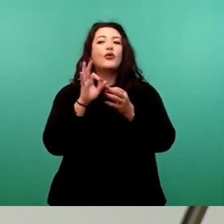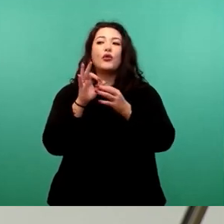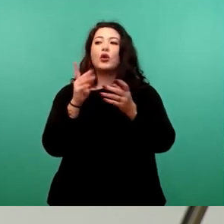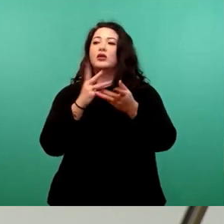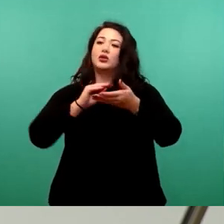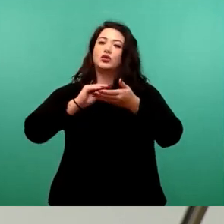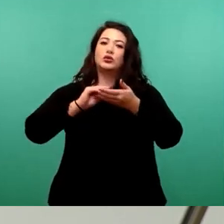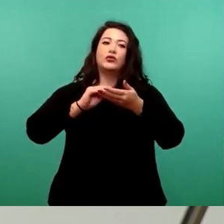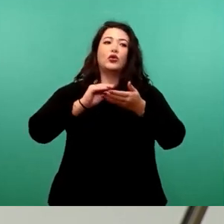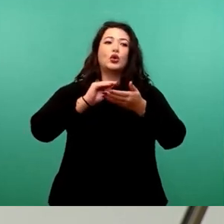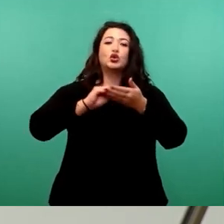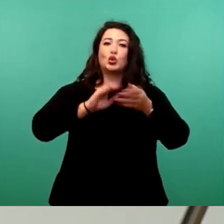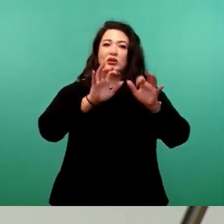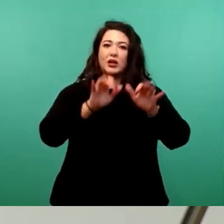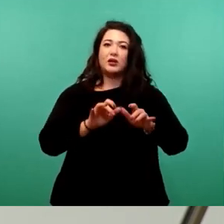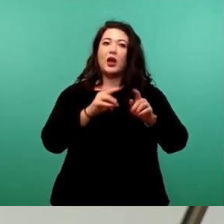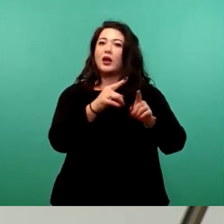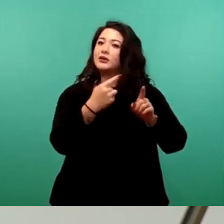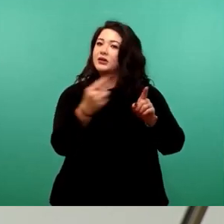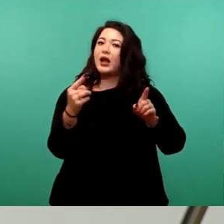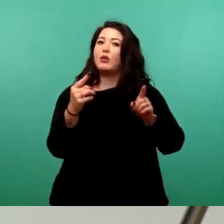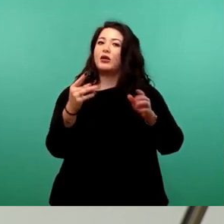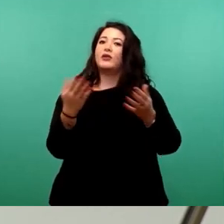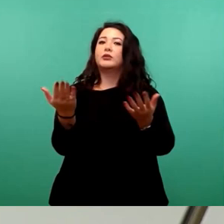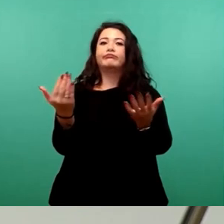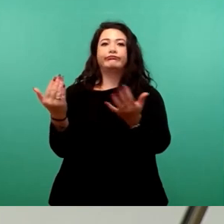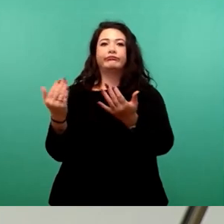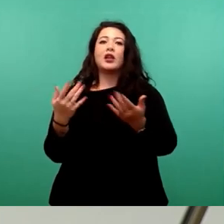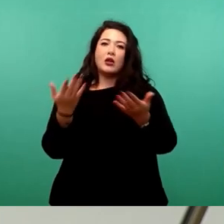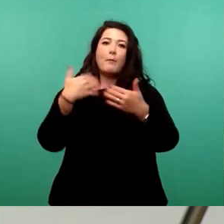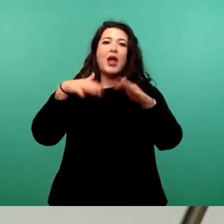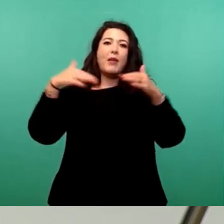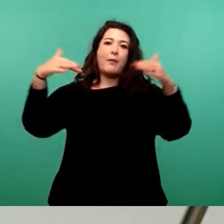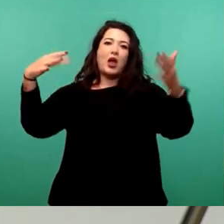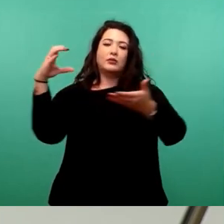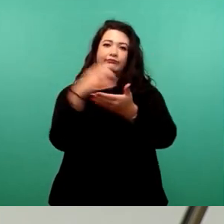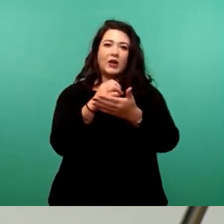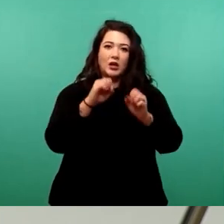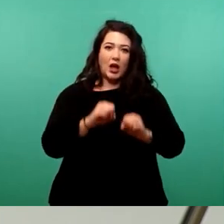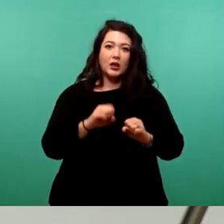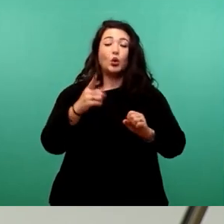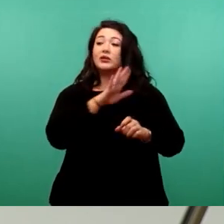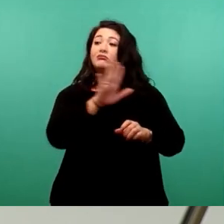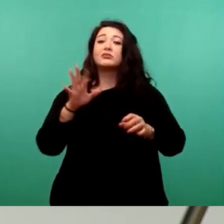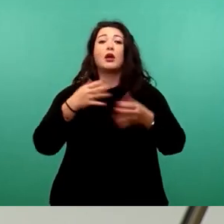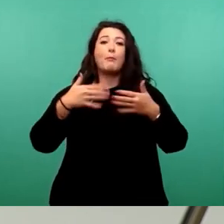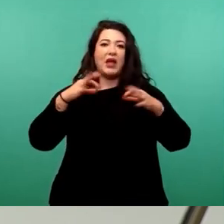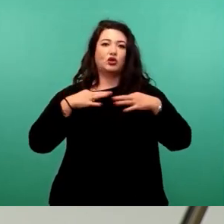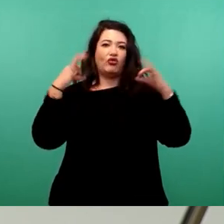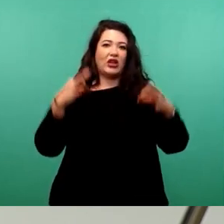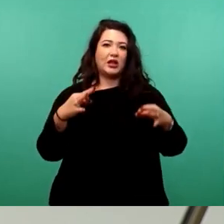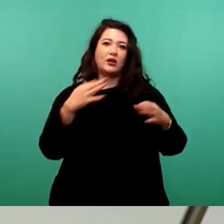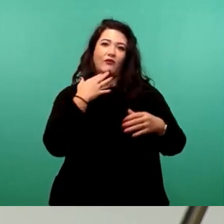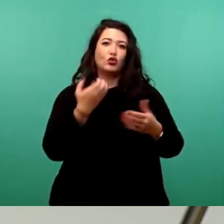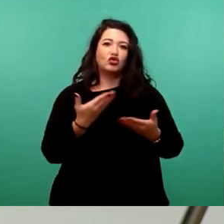Sekretärinnen und Sekretärstellen zu erhöhen beziehungsweise aber auch die Zufriedenheit und natürlich auch damit zusammenhängend